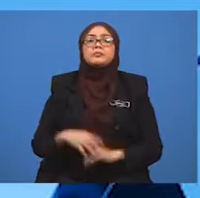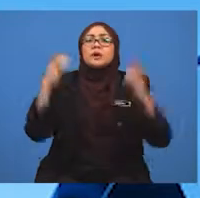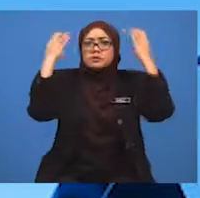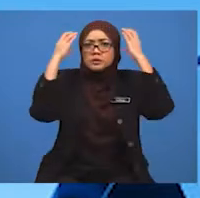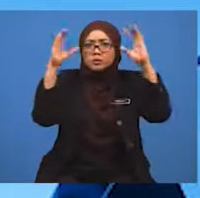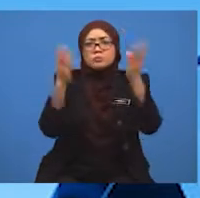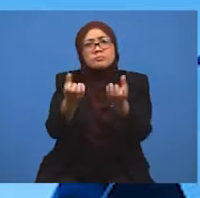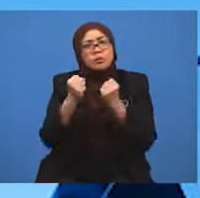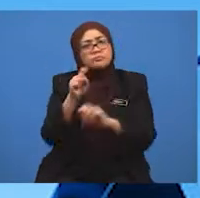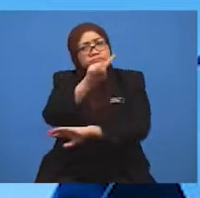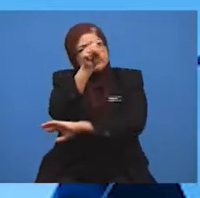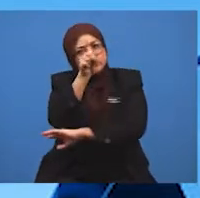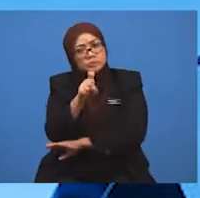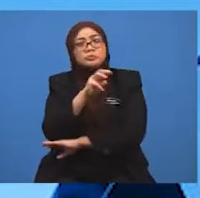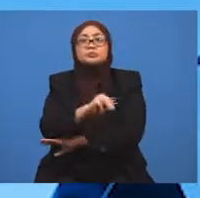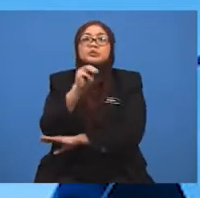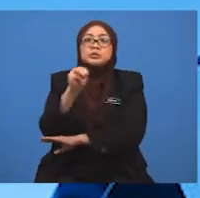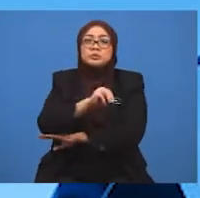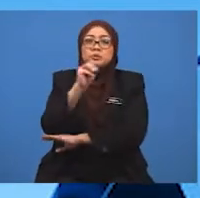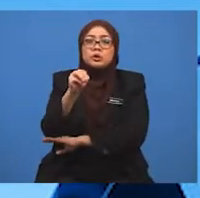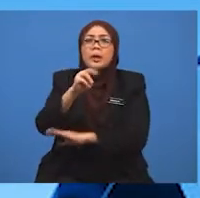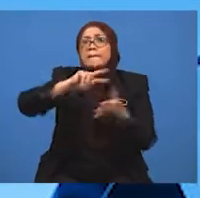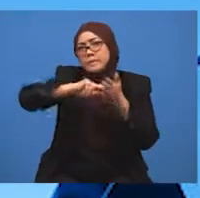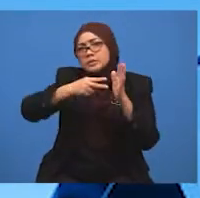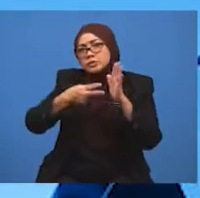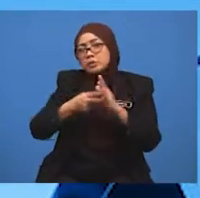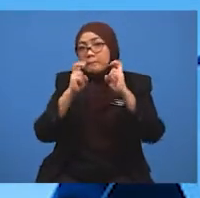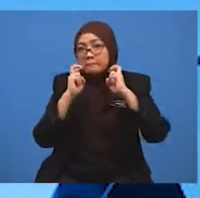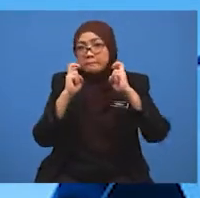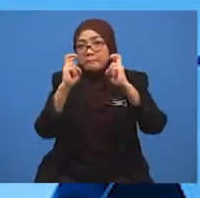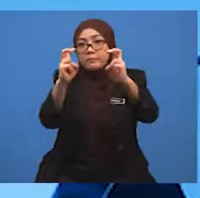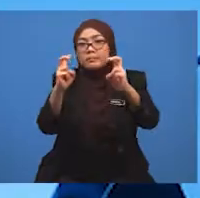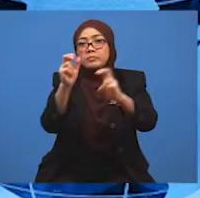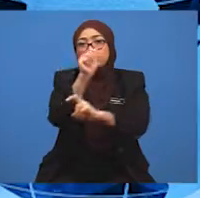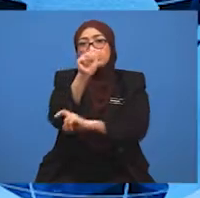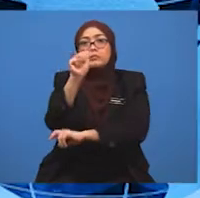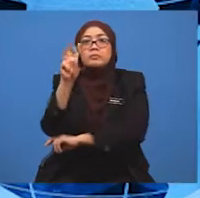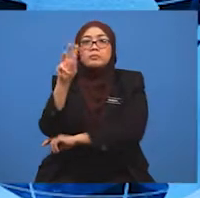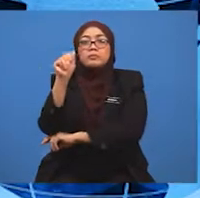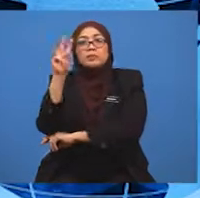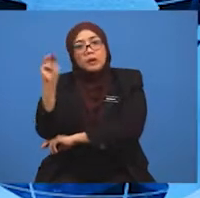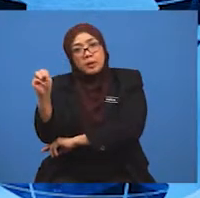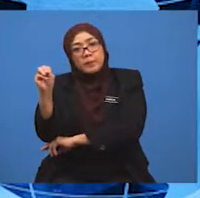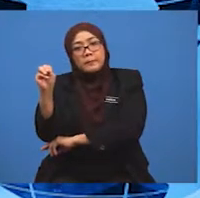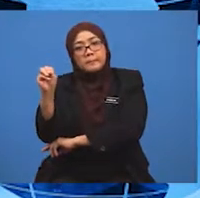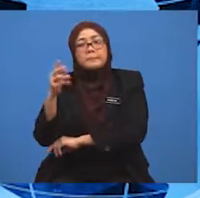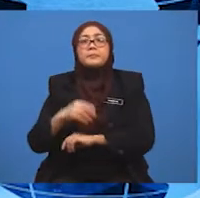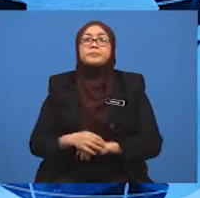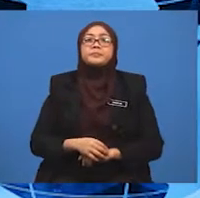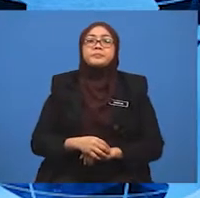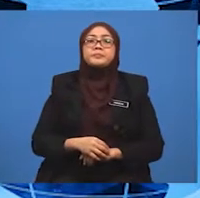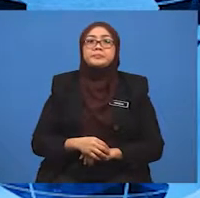cikgu ingin bertanya murid-murid, maksud pengangkutan awam? Pandai murid-murid,